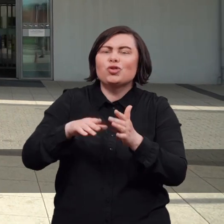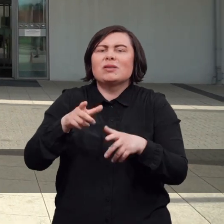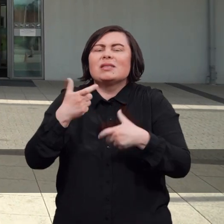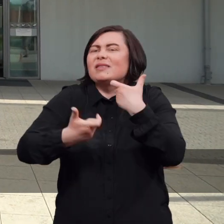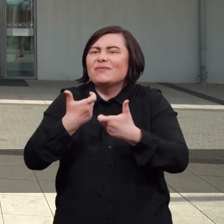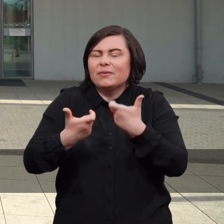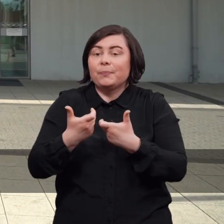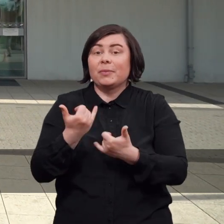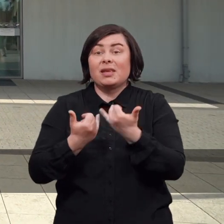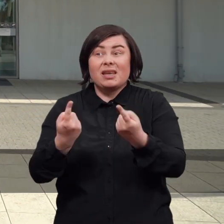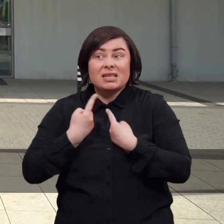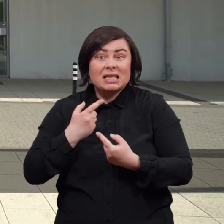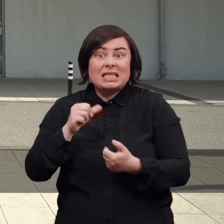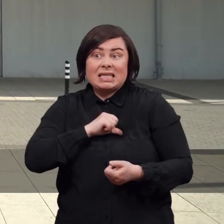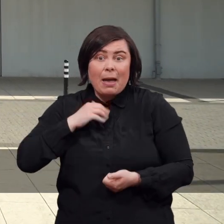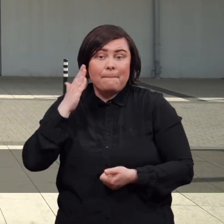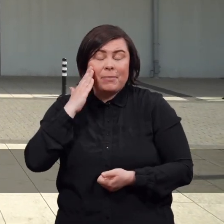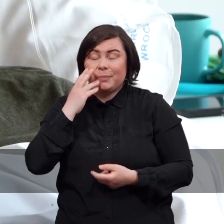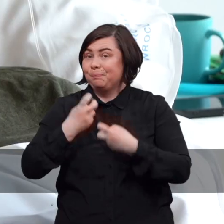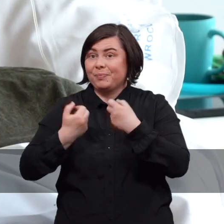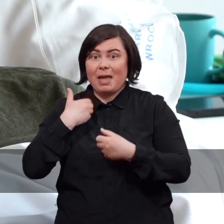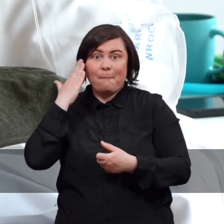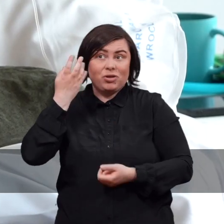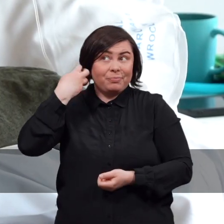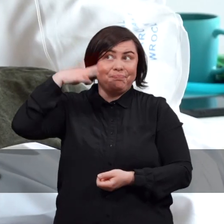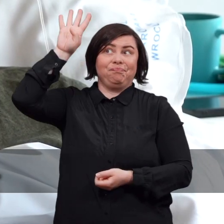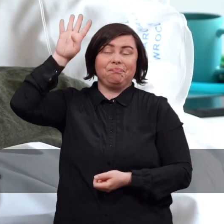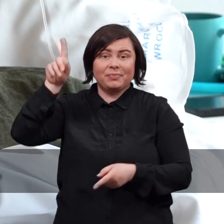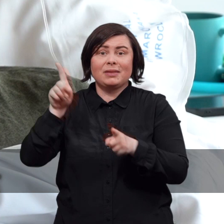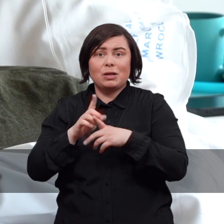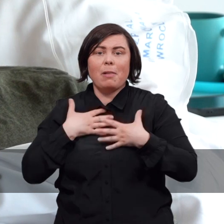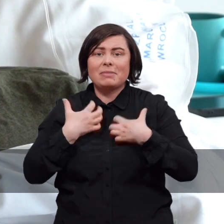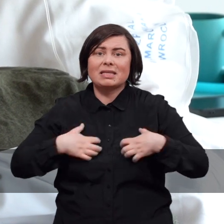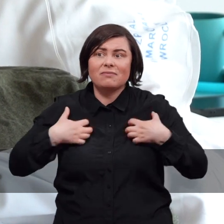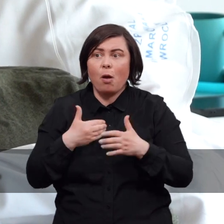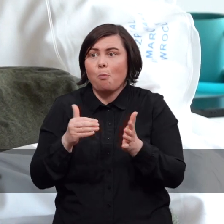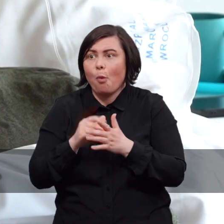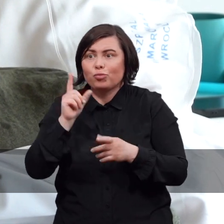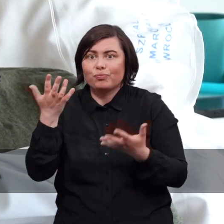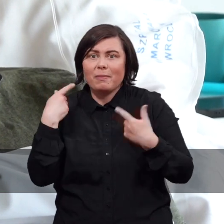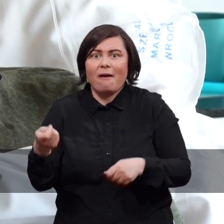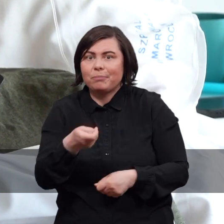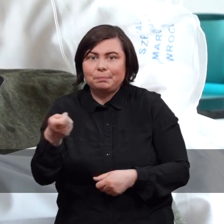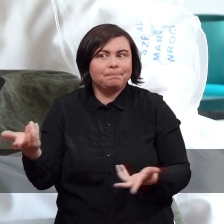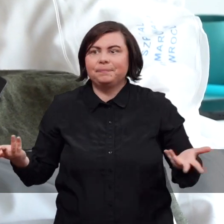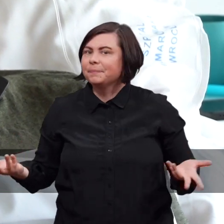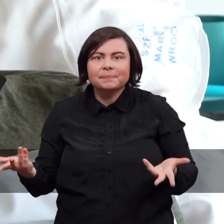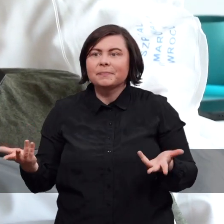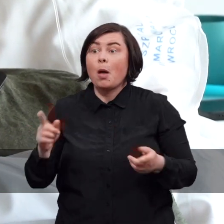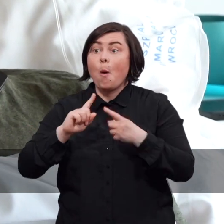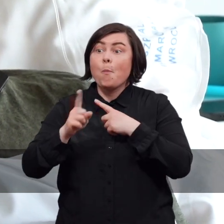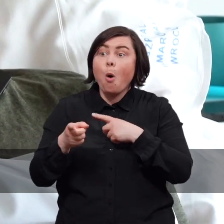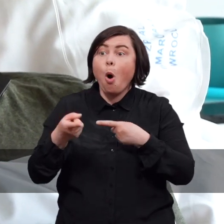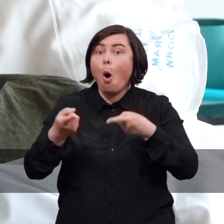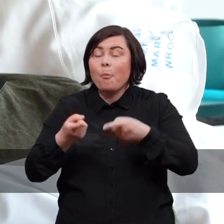codzienne czynności. Jak się mieszka samemu to jest bardzo duży problem. Ja mieszkam na czwartym piętrze, mam też, że tak powiem, zwierzaczki, z którymi trzeba wyjść, a no niestety